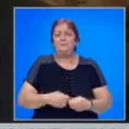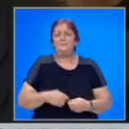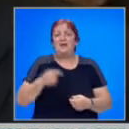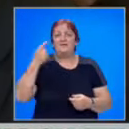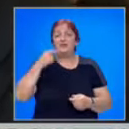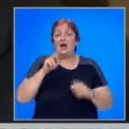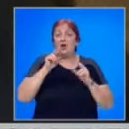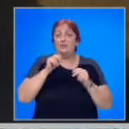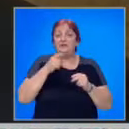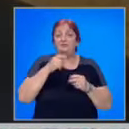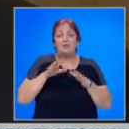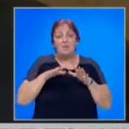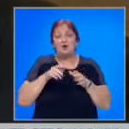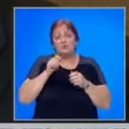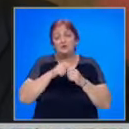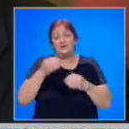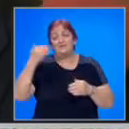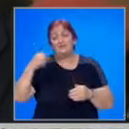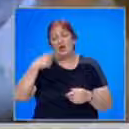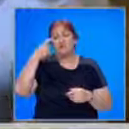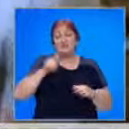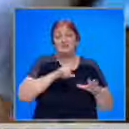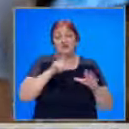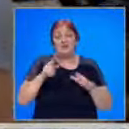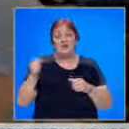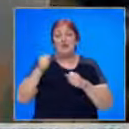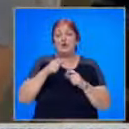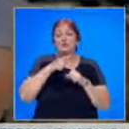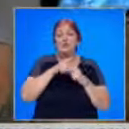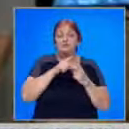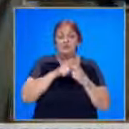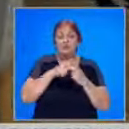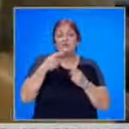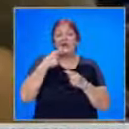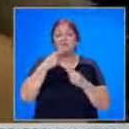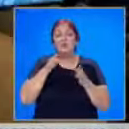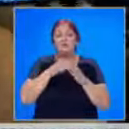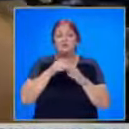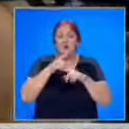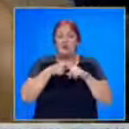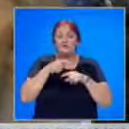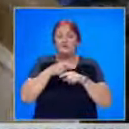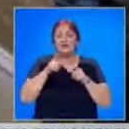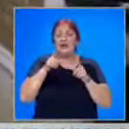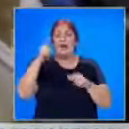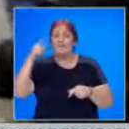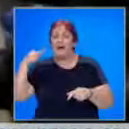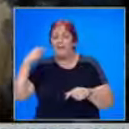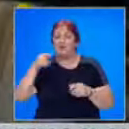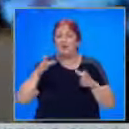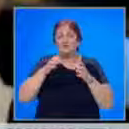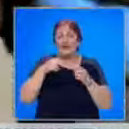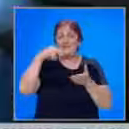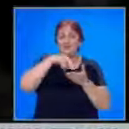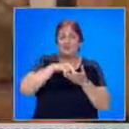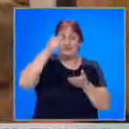Вчера коментирахме, че вероятно ще бъде в началото на среща седмица. По-късно Христо Иванов разговаря близо половин час с Майя Манолова в стаята